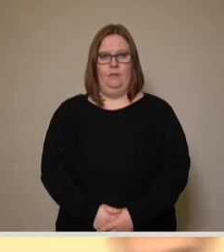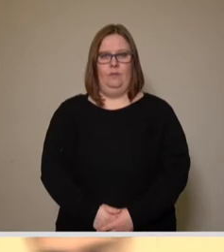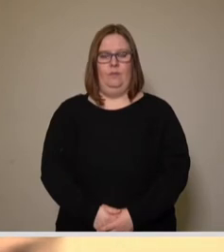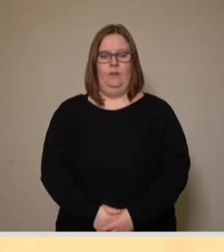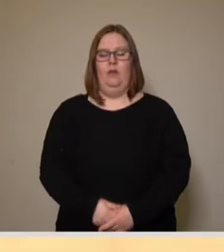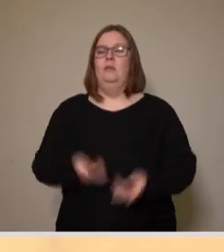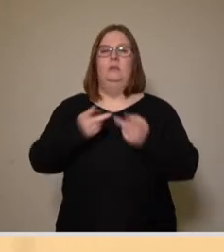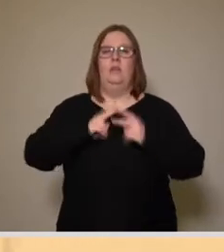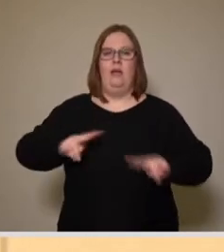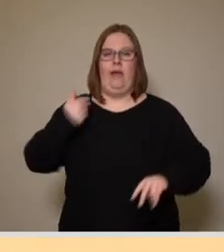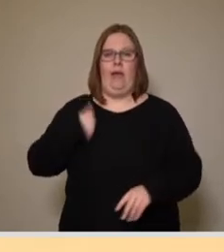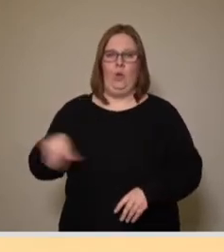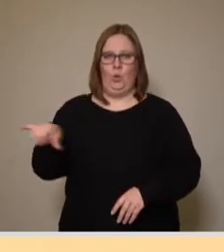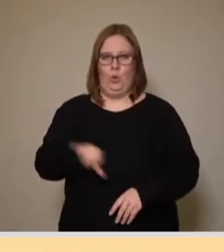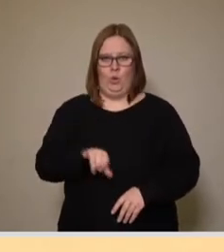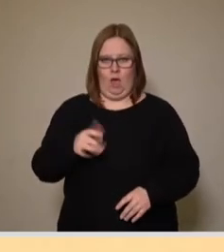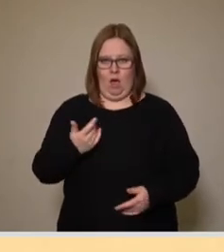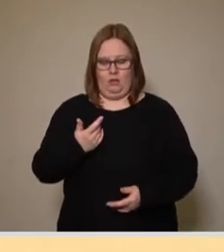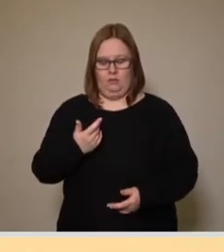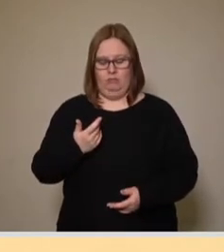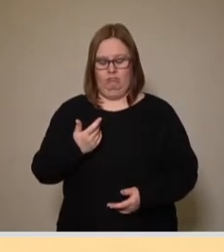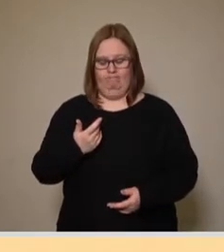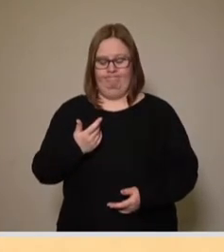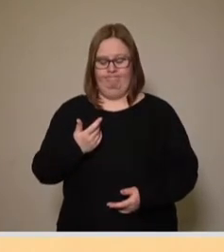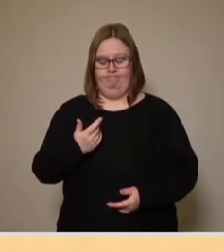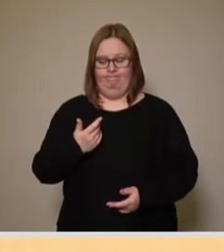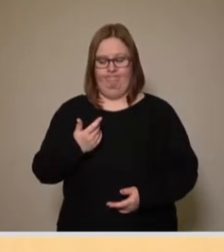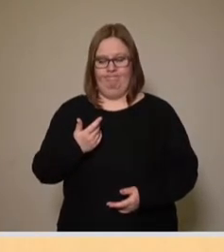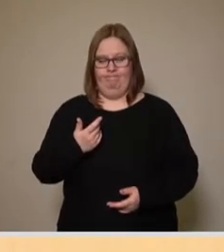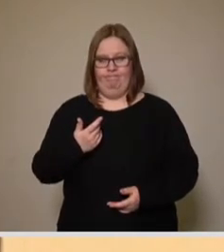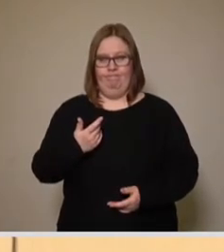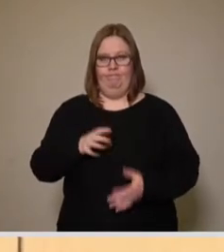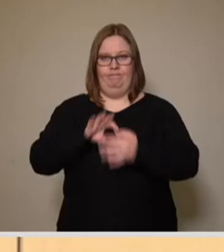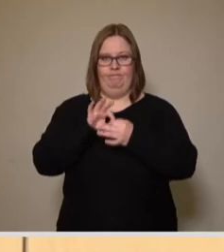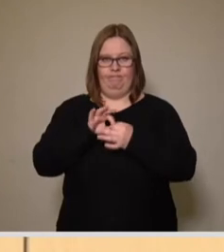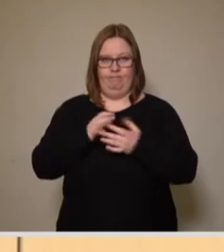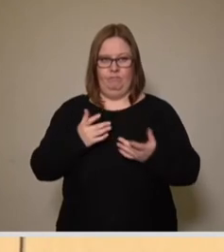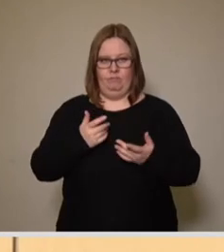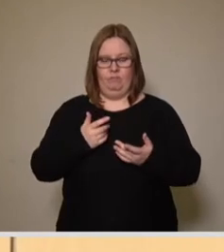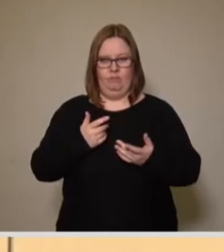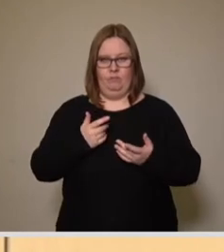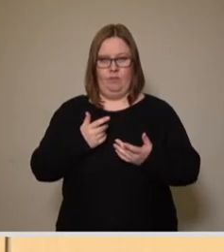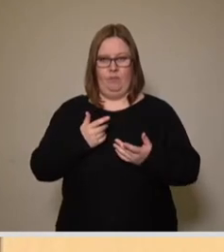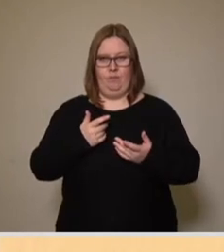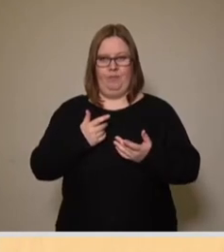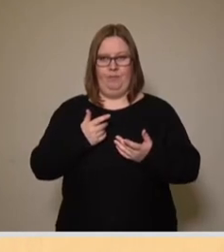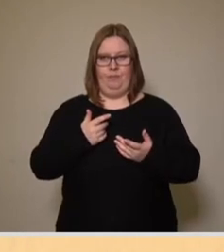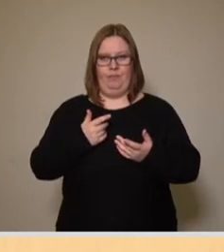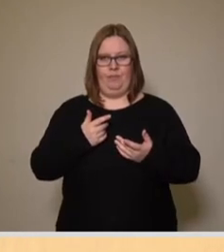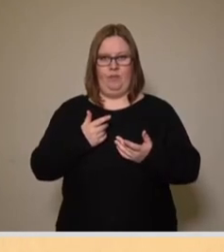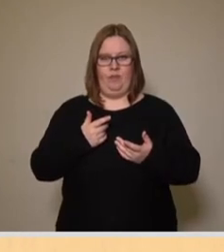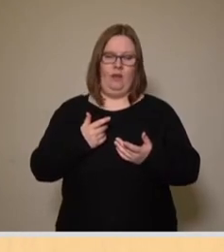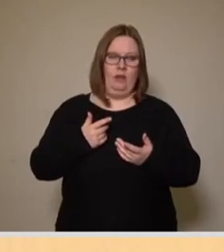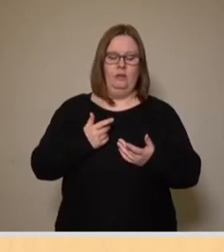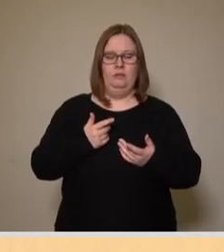Ja, sehr geehrter Herr Krüger, zunächst stellt sich das für mich so dar, dass man